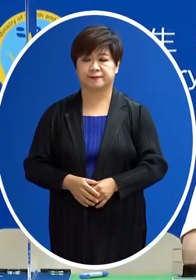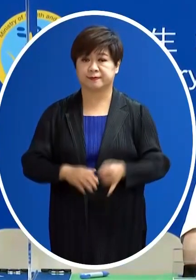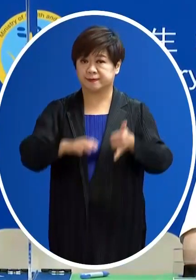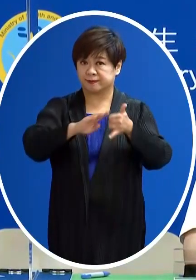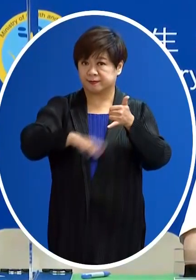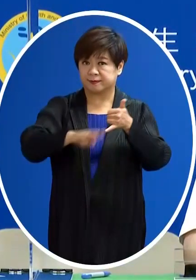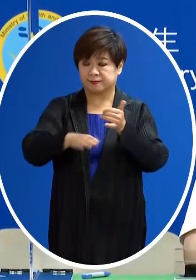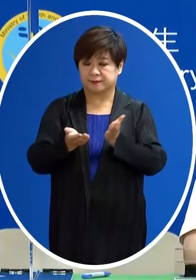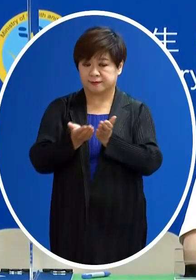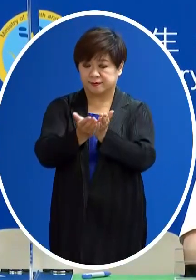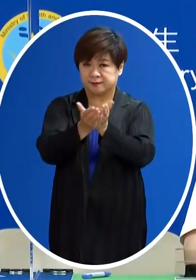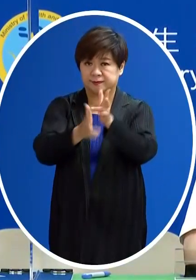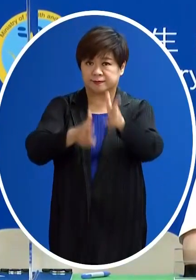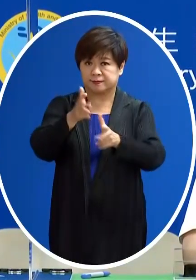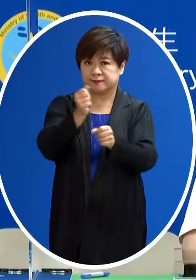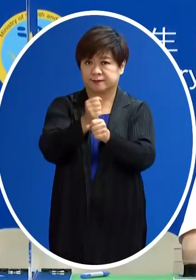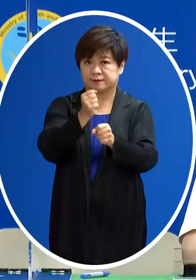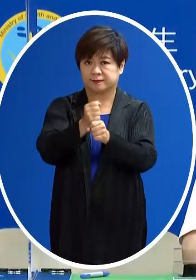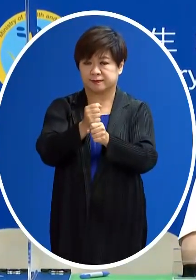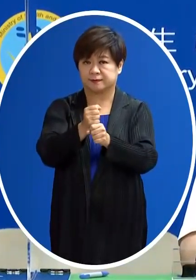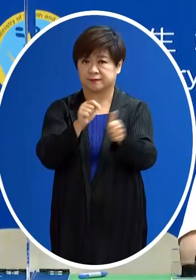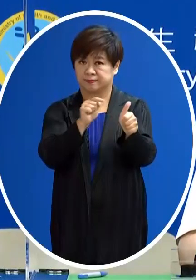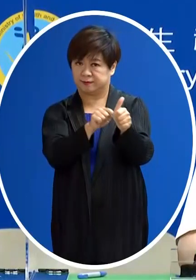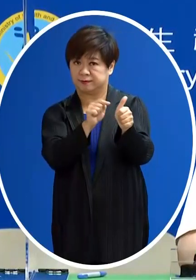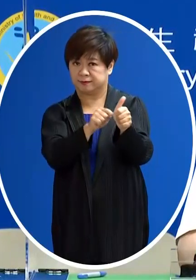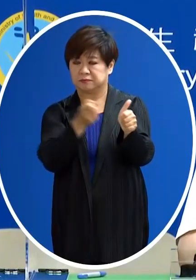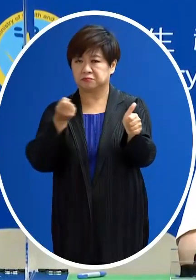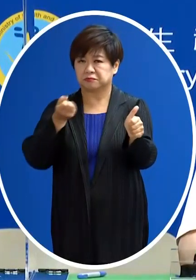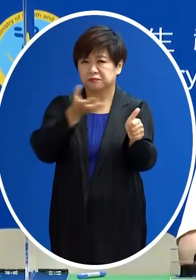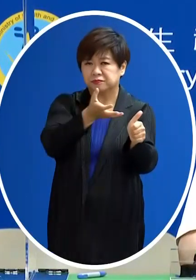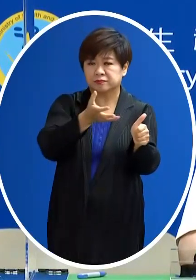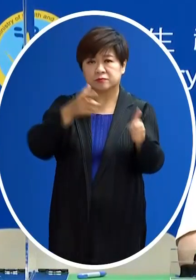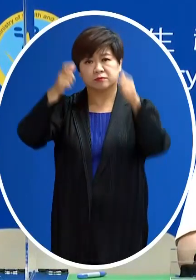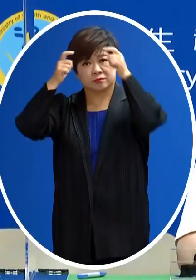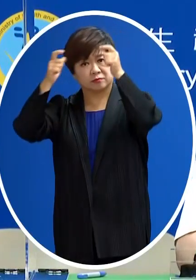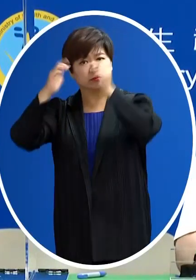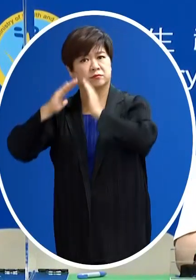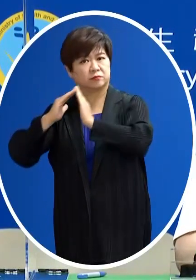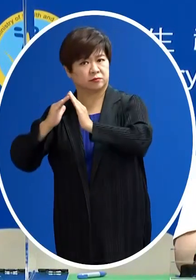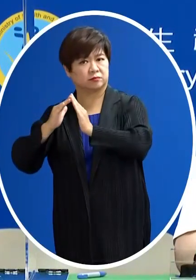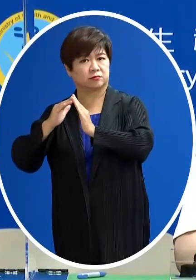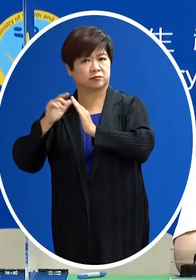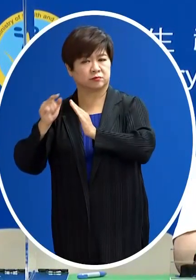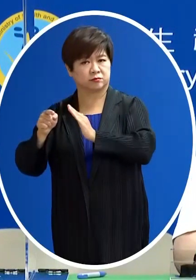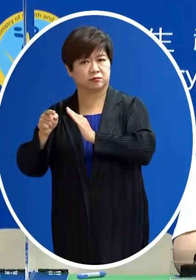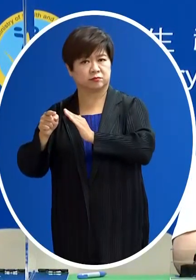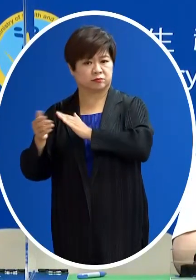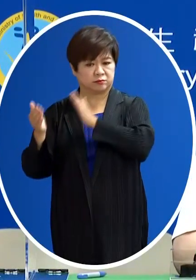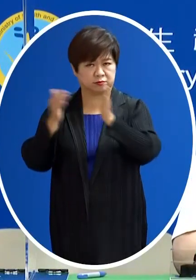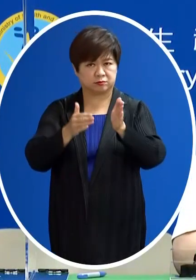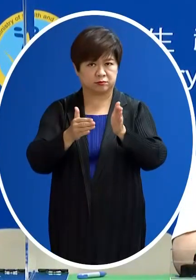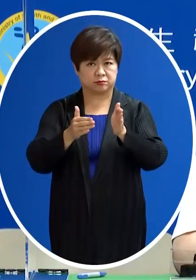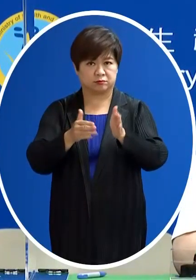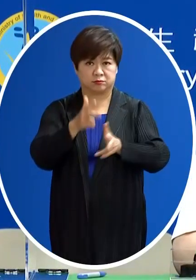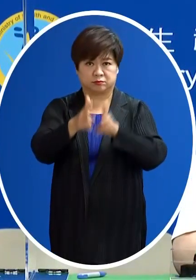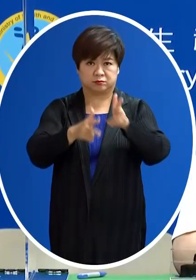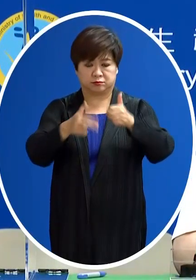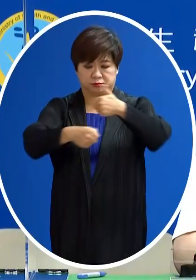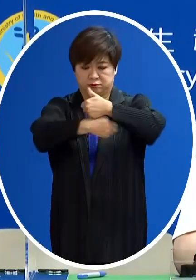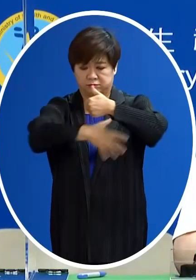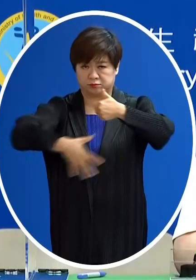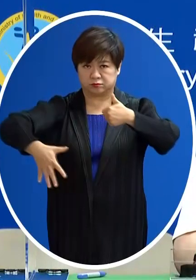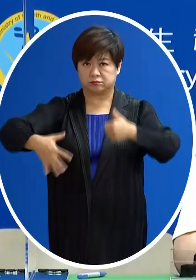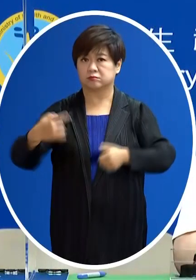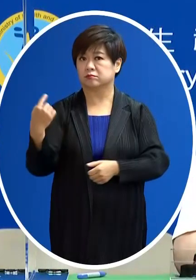南部船廠的這一個染疫的事件 那高雄市這邊他們有針對這個船廠的員工 在